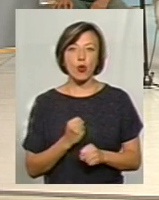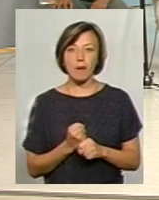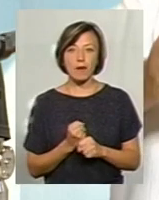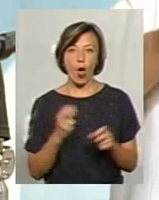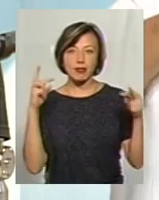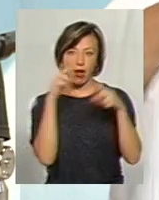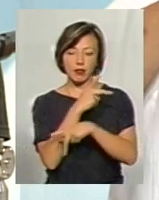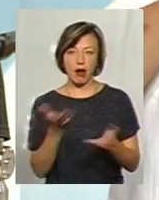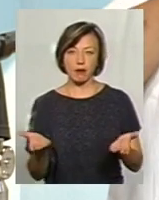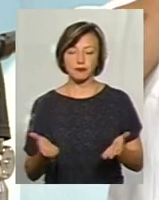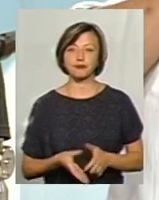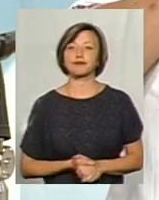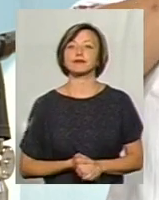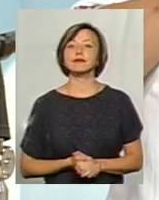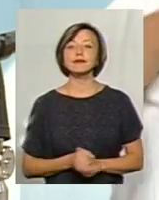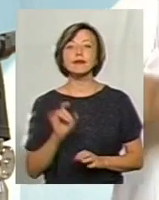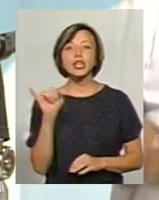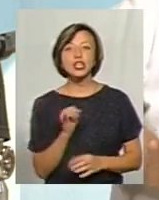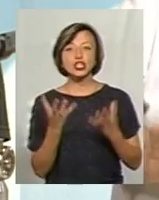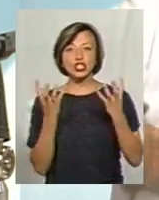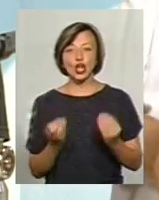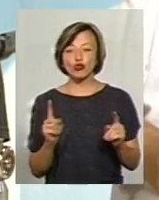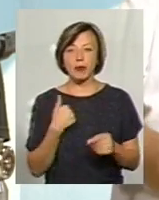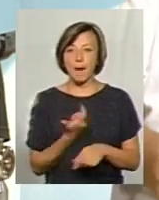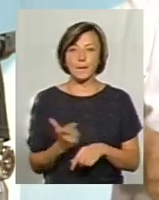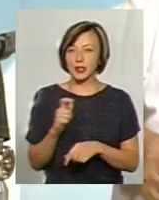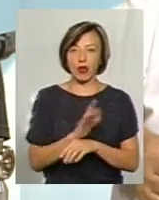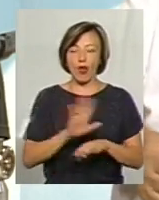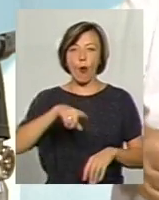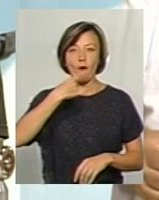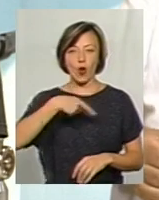не так. І ще, щоб я вже більше не говорив,